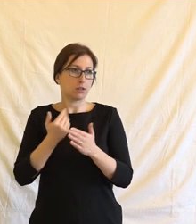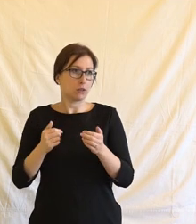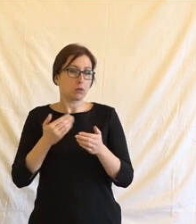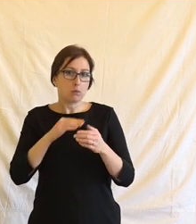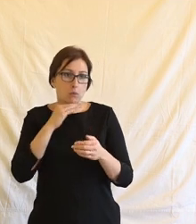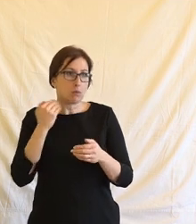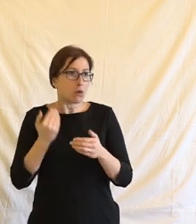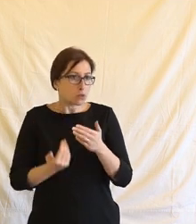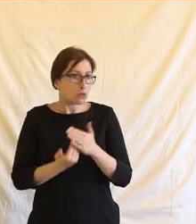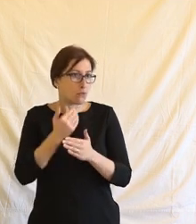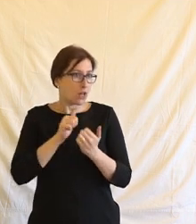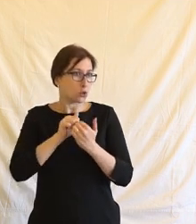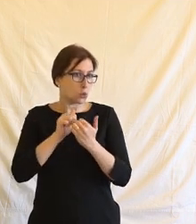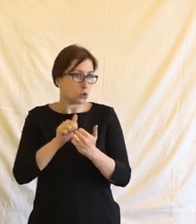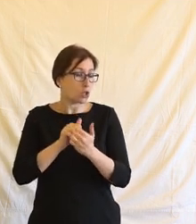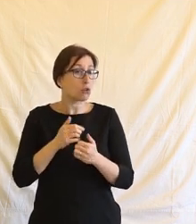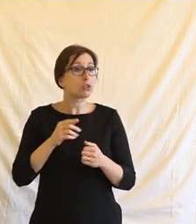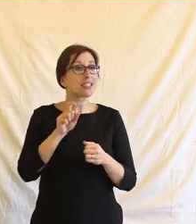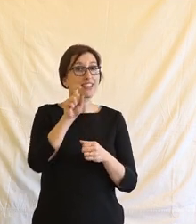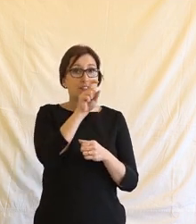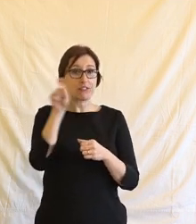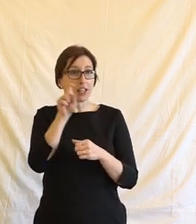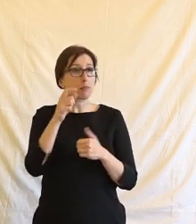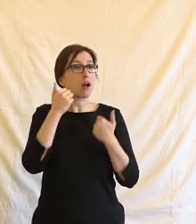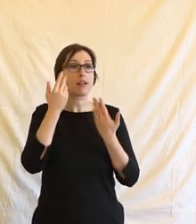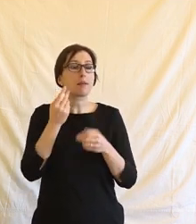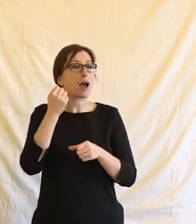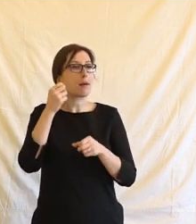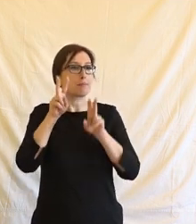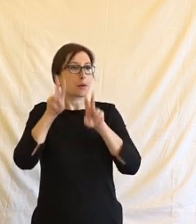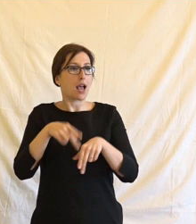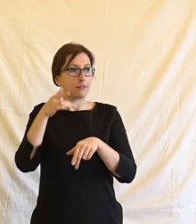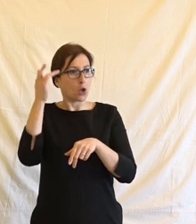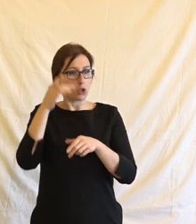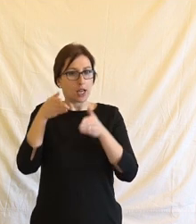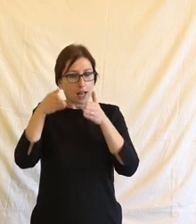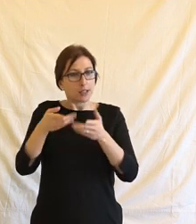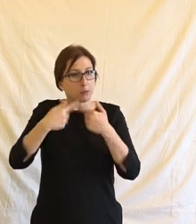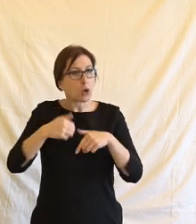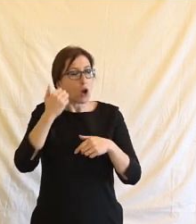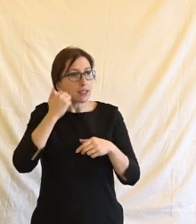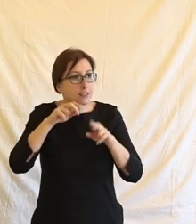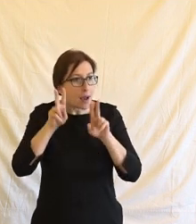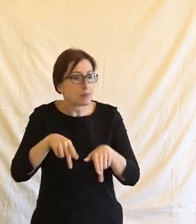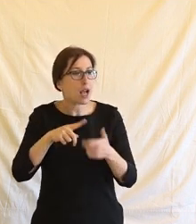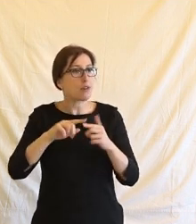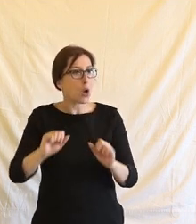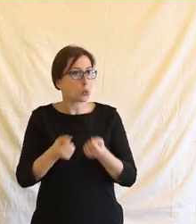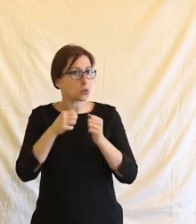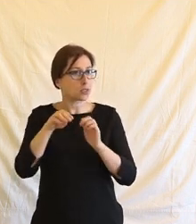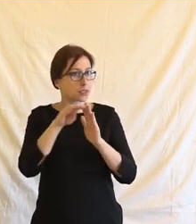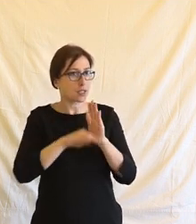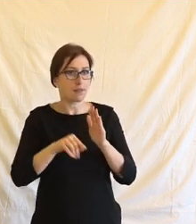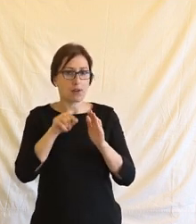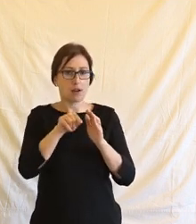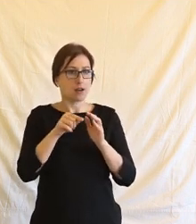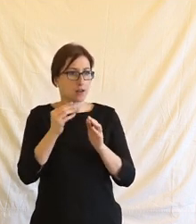firmy dosud neměly právní oddělení, které by mělo odborníky na ústavní právo, na lidská práva. Myslím, že Jan Kloude je možná tady